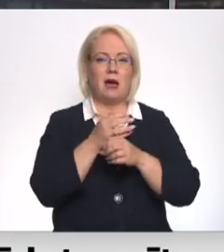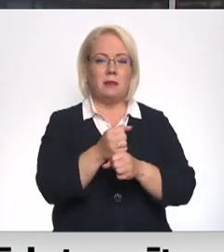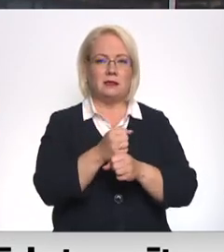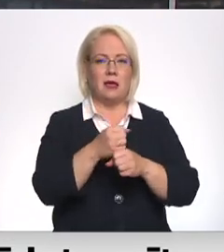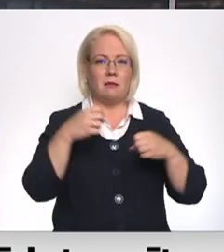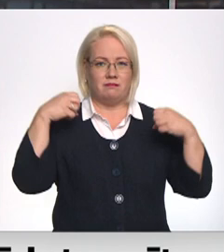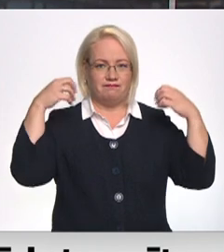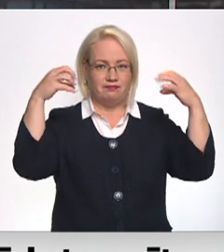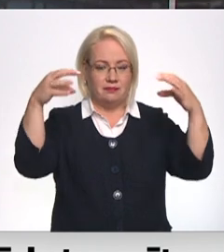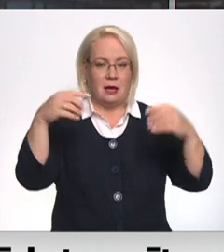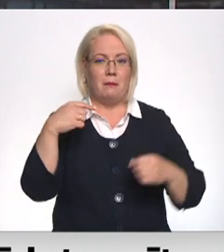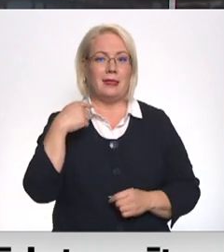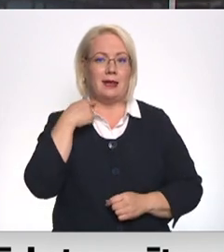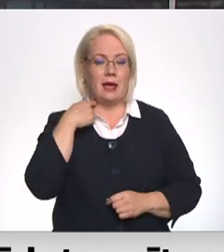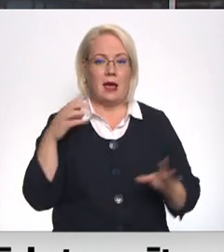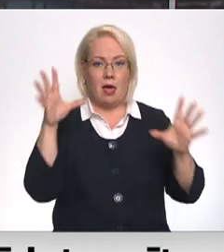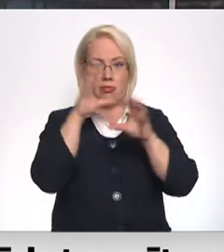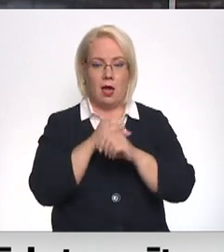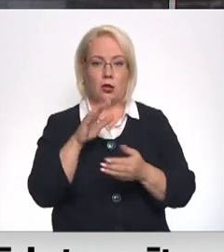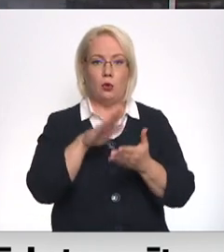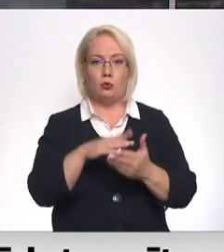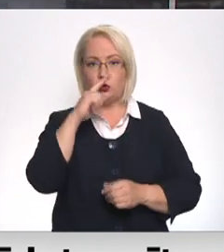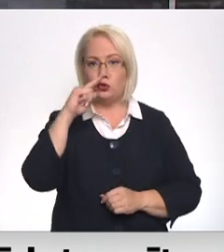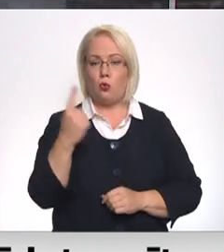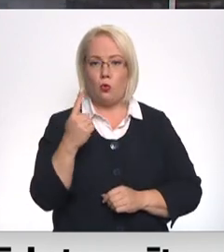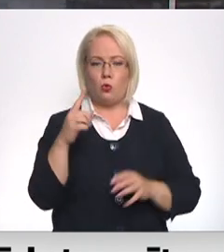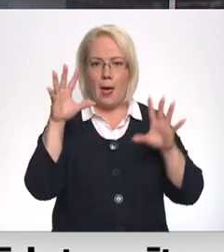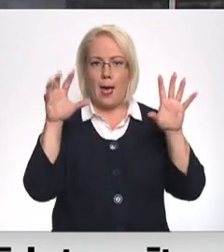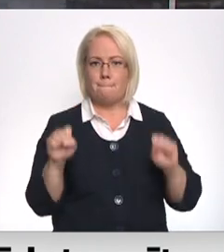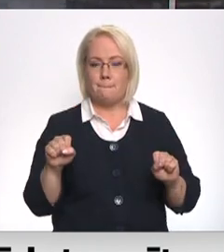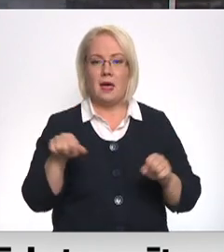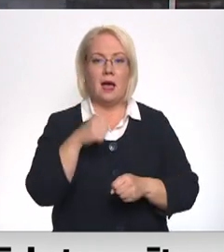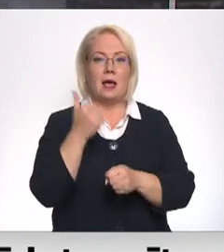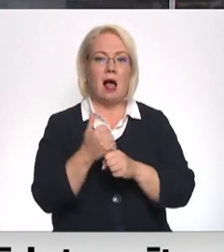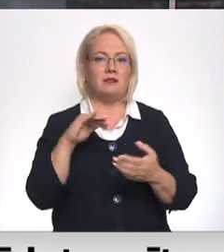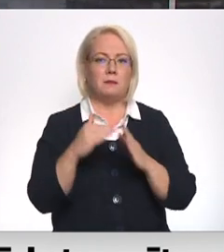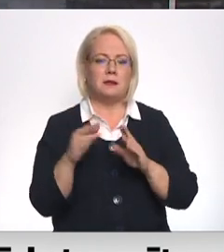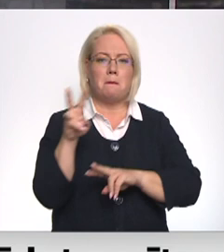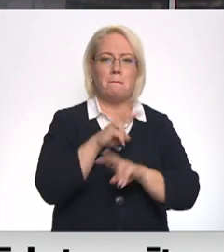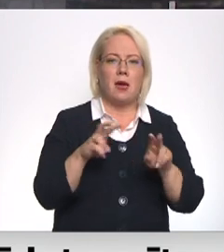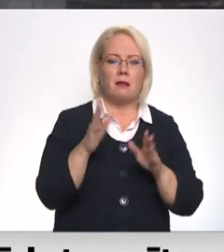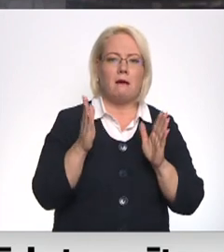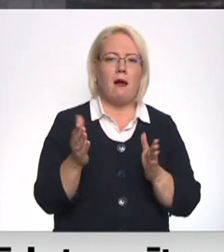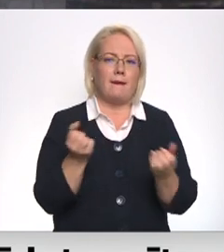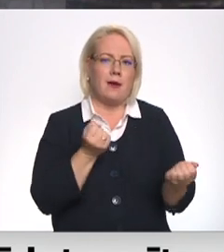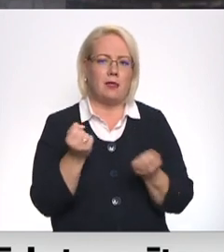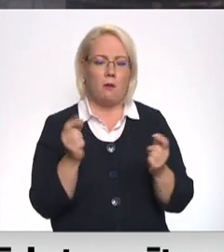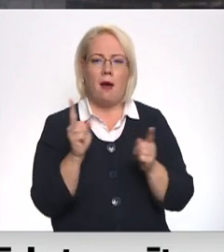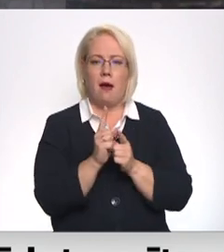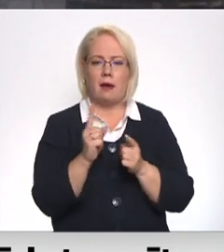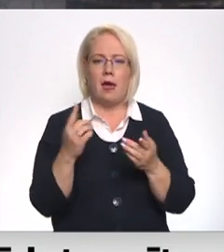požumas pēc Rīgā naktī tas uz stundu tiek pat izslēgts. Galspilsētā meklē veidus, kā ietaupīt arī ar